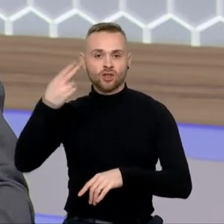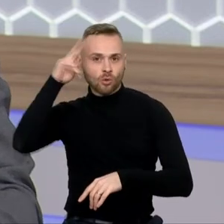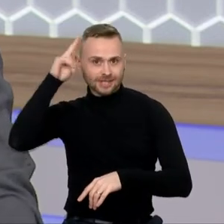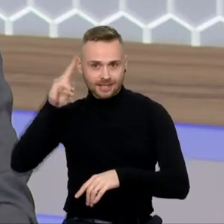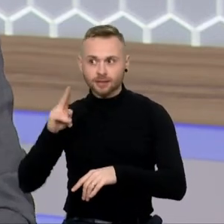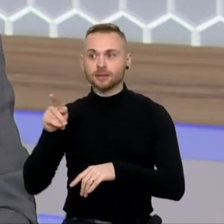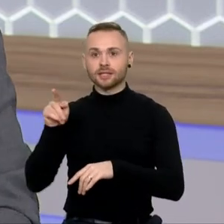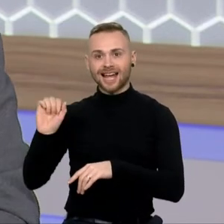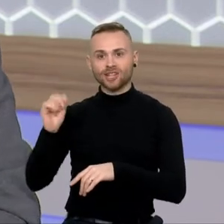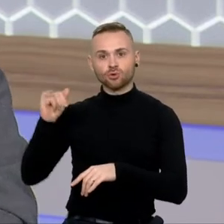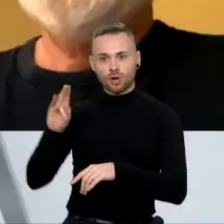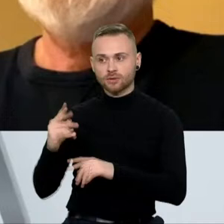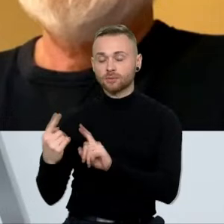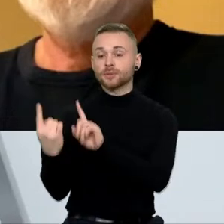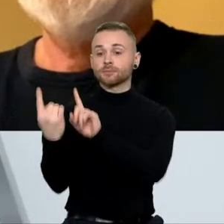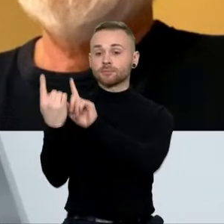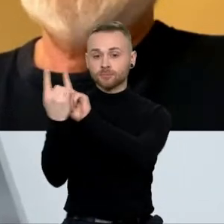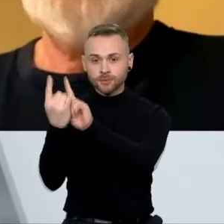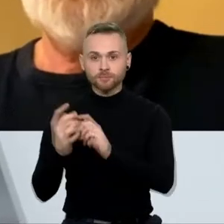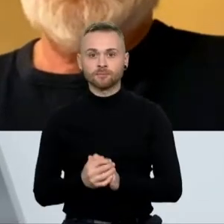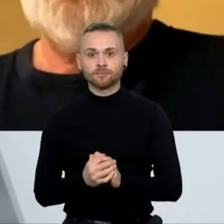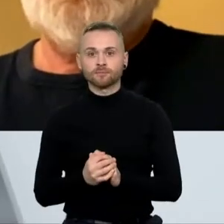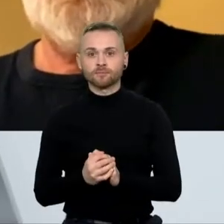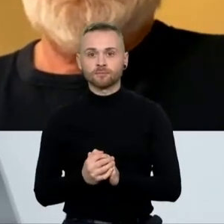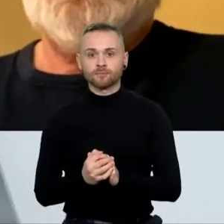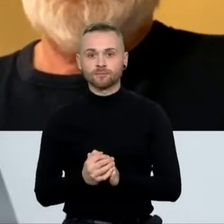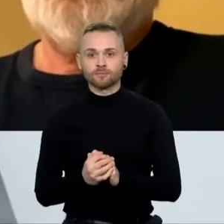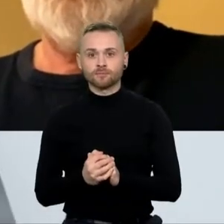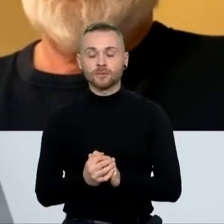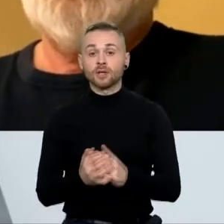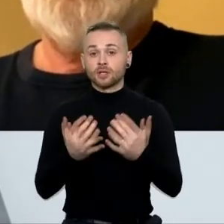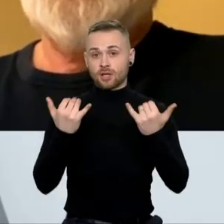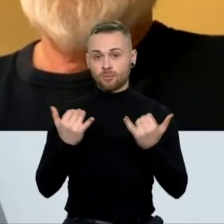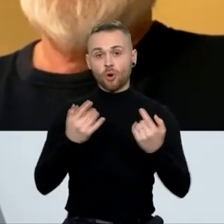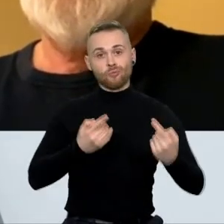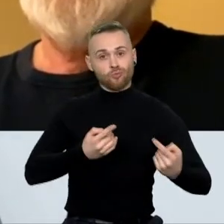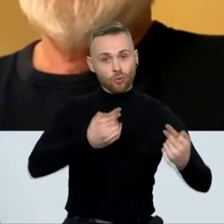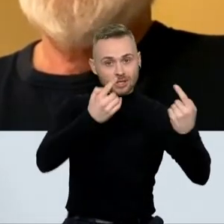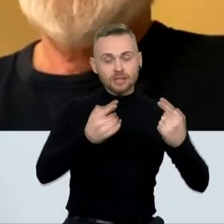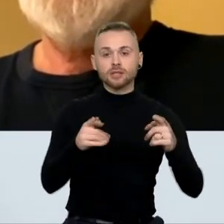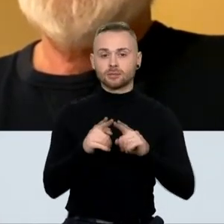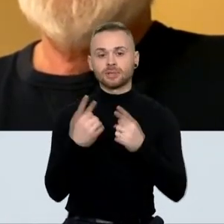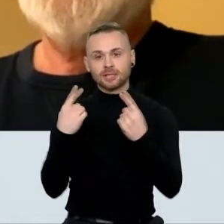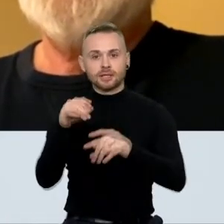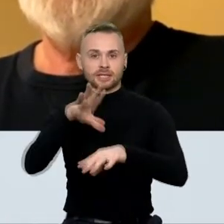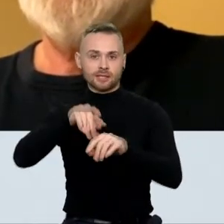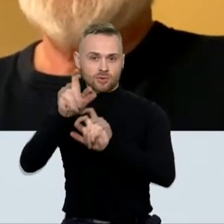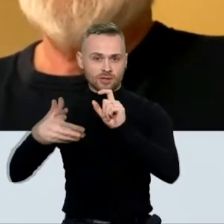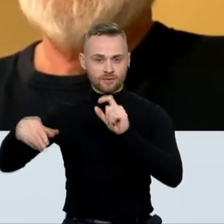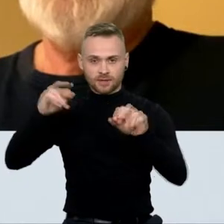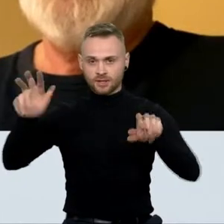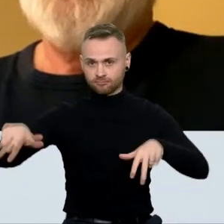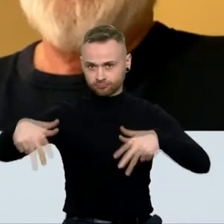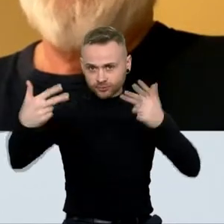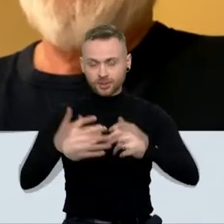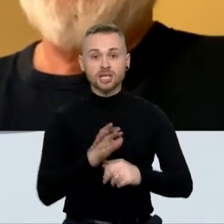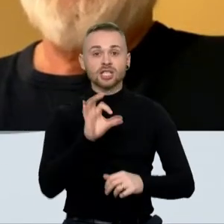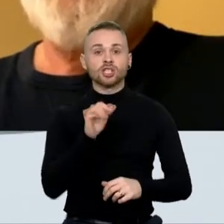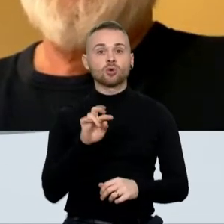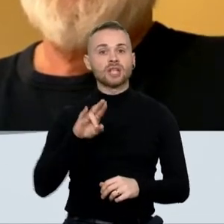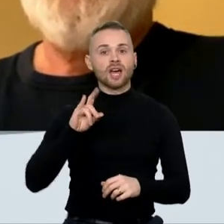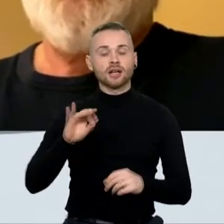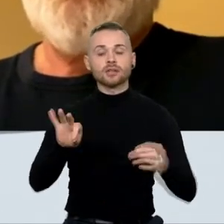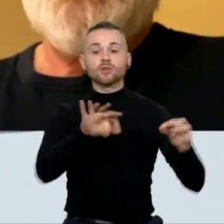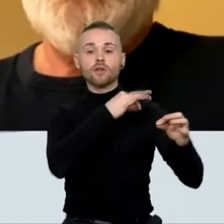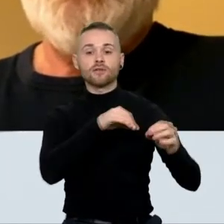plačiau aptarsime ir su valdančiais, ir su opozicija. Pirmi mūsų vakaro svečiai, Paulius Saudargos, konservatorių Seimo